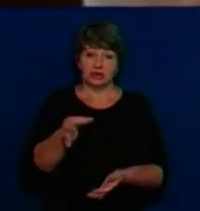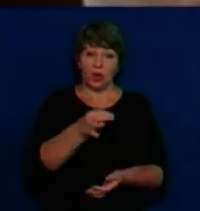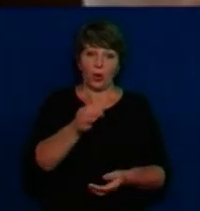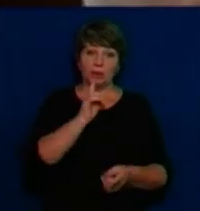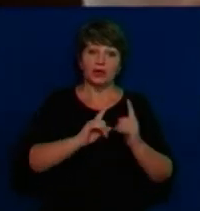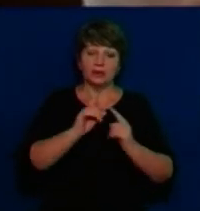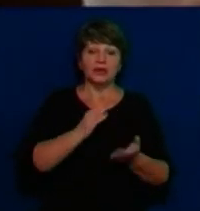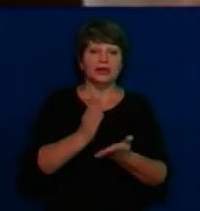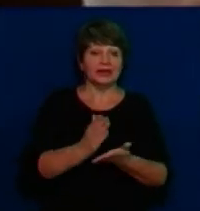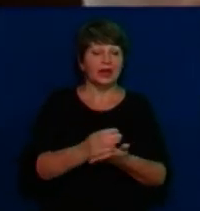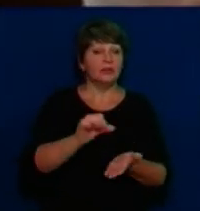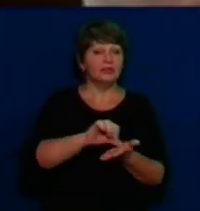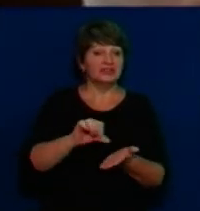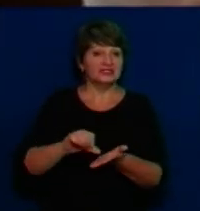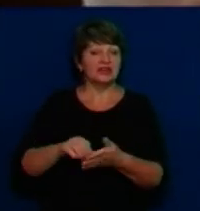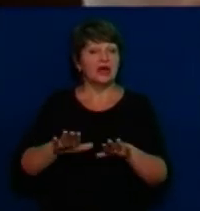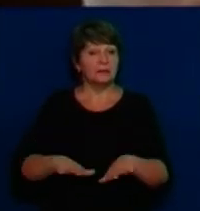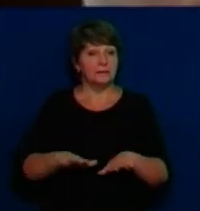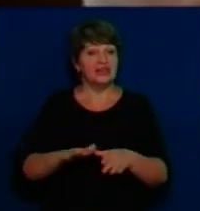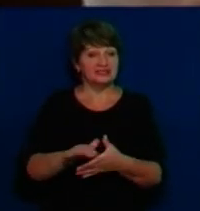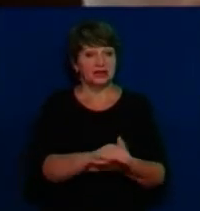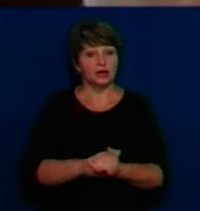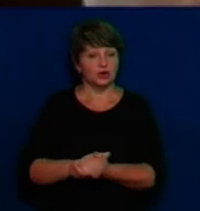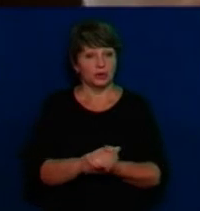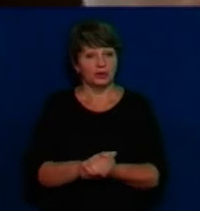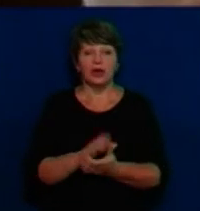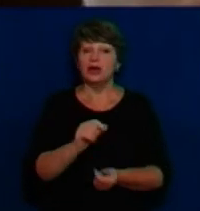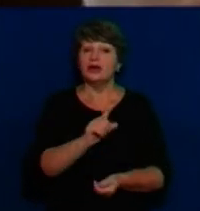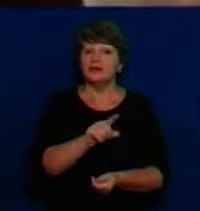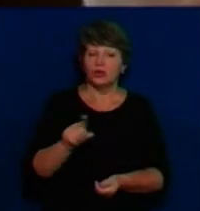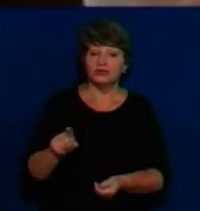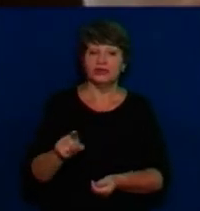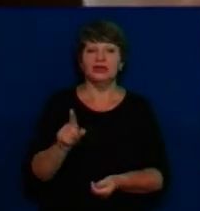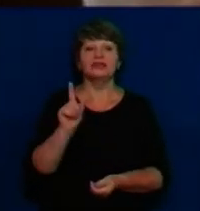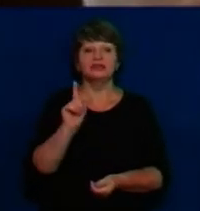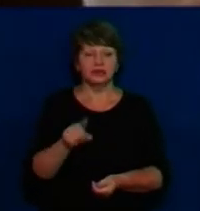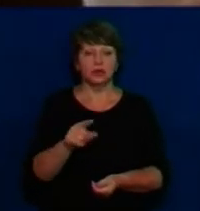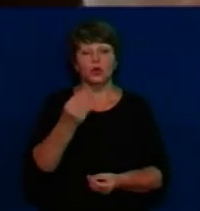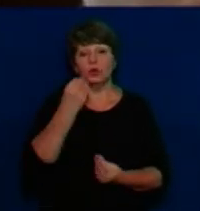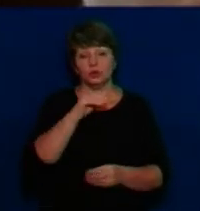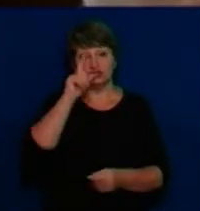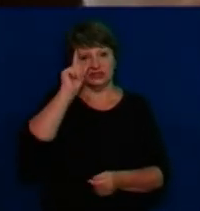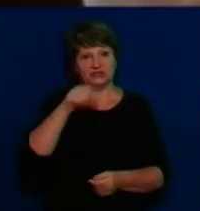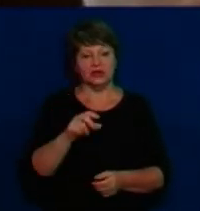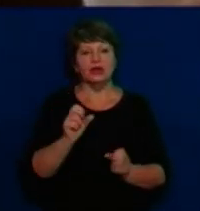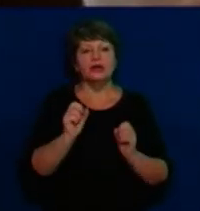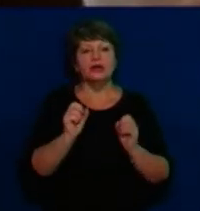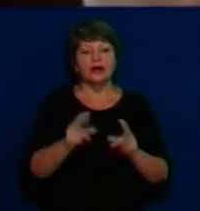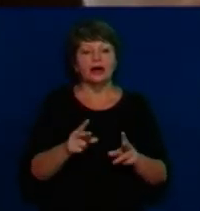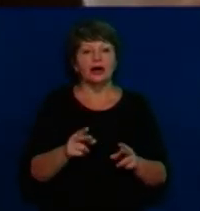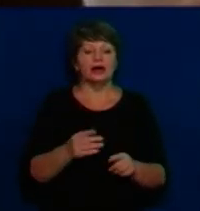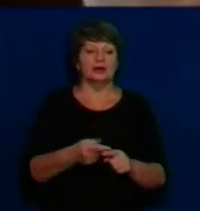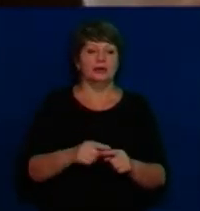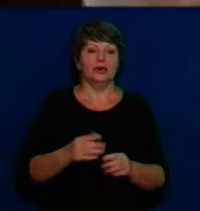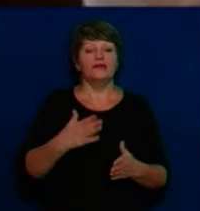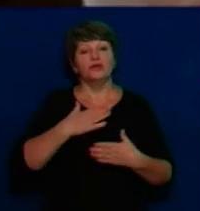вони є представниками якраз місцевих громад на обласному рівні. І вони так само чи не краще знають, як доволені таким об